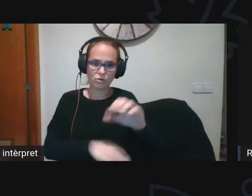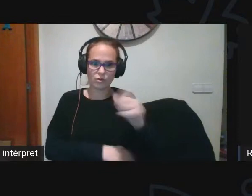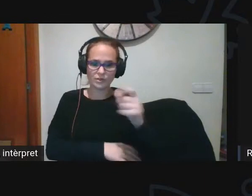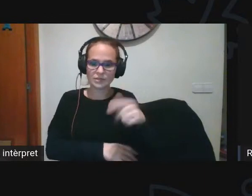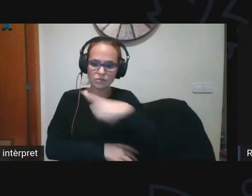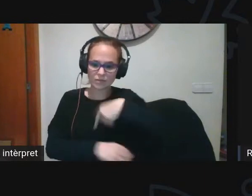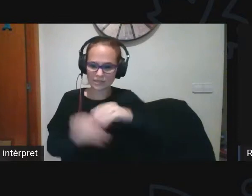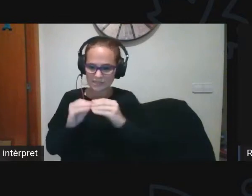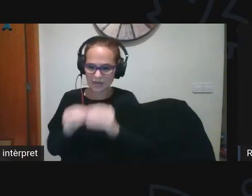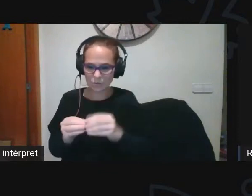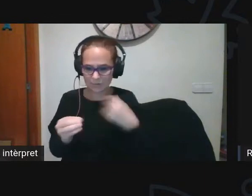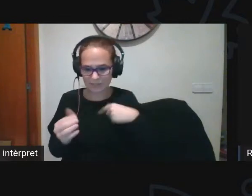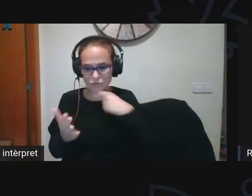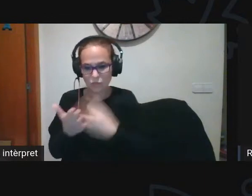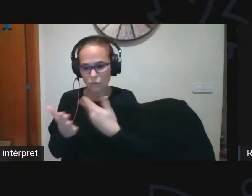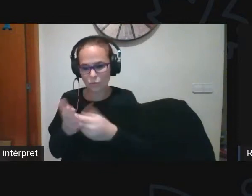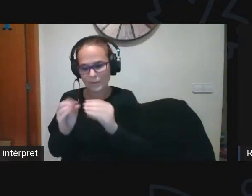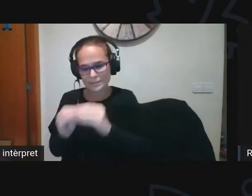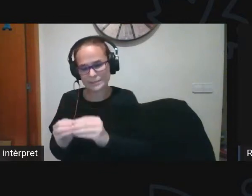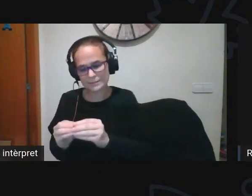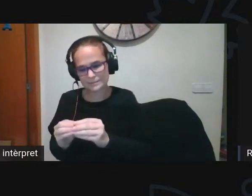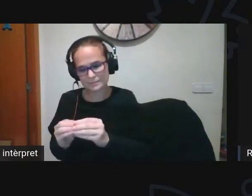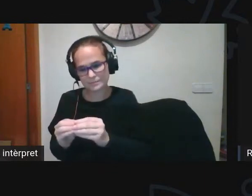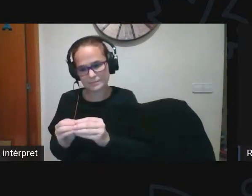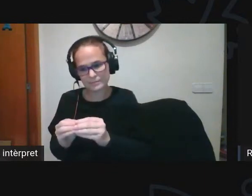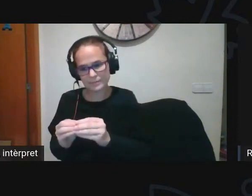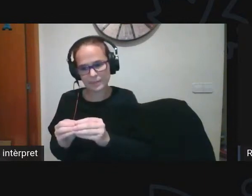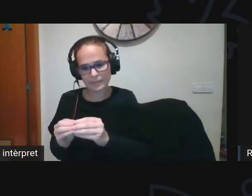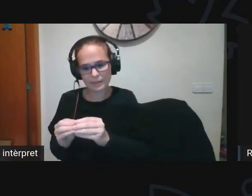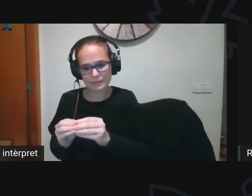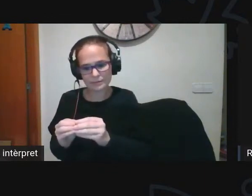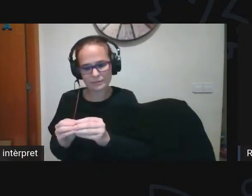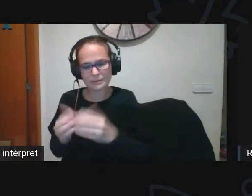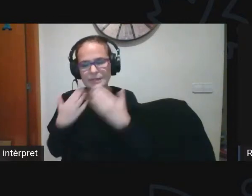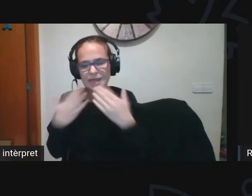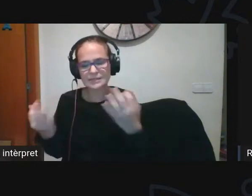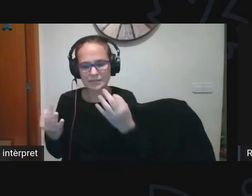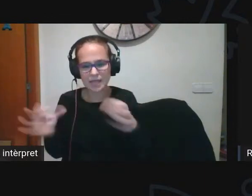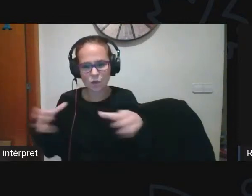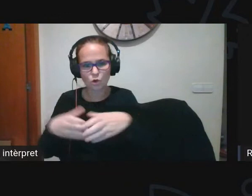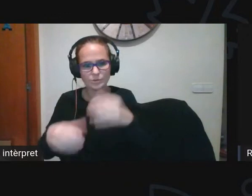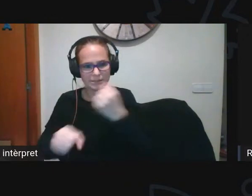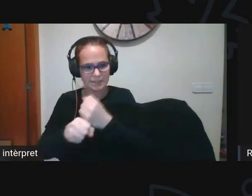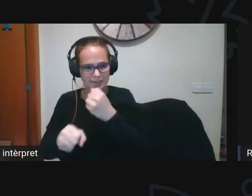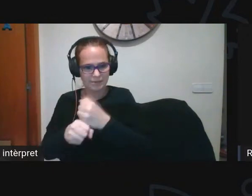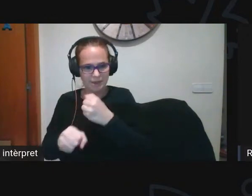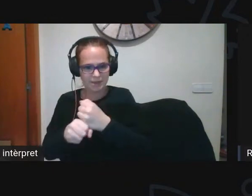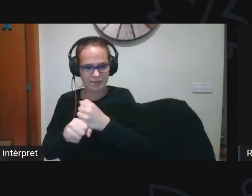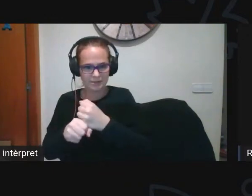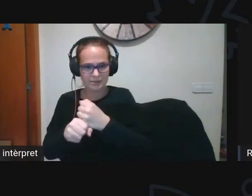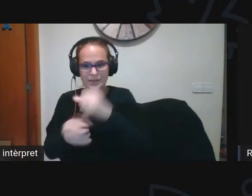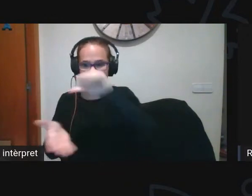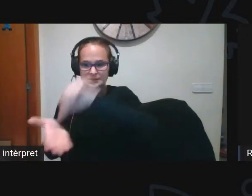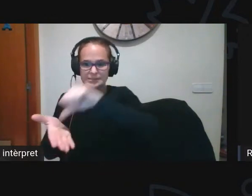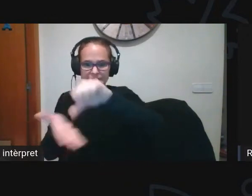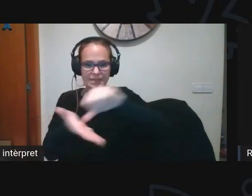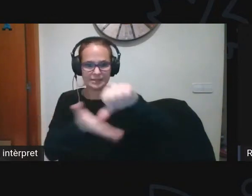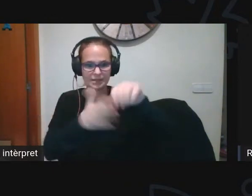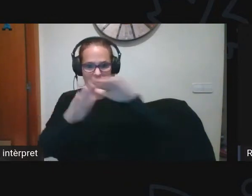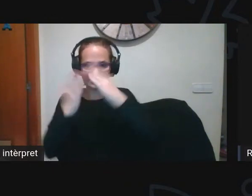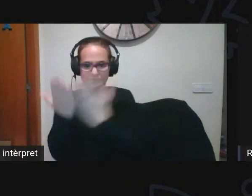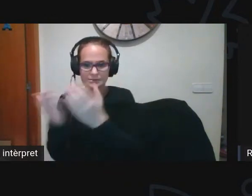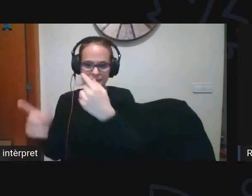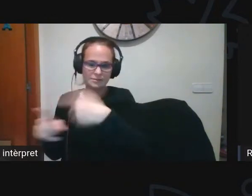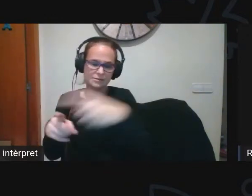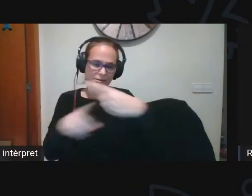grups de treball on els diferents centres també estan proporcionant la seva